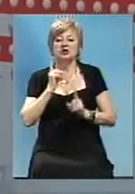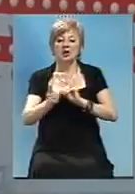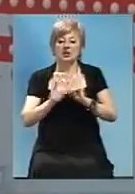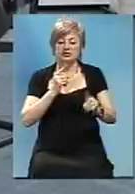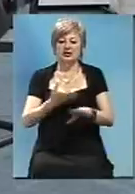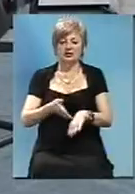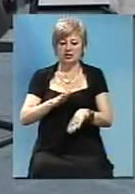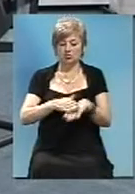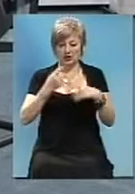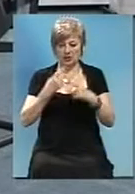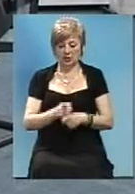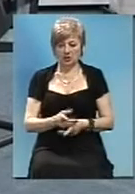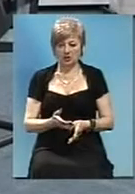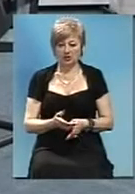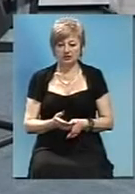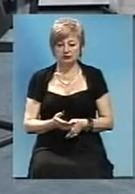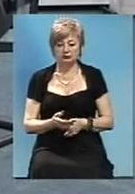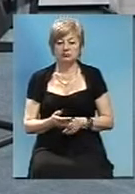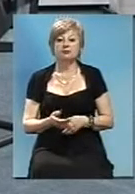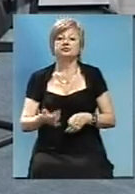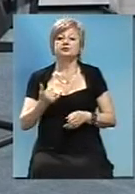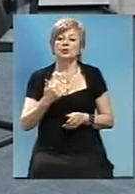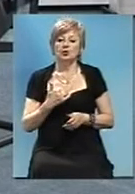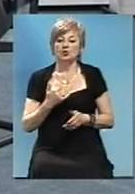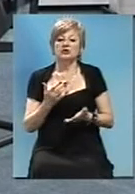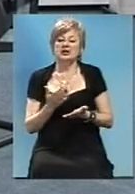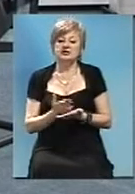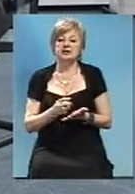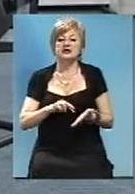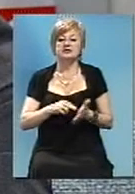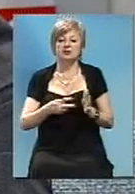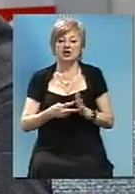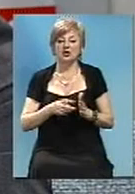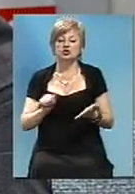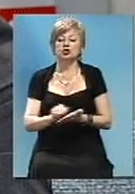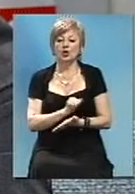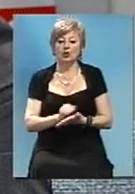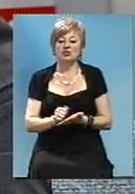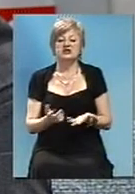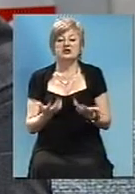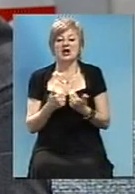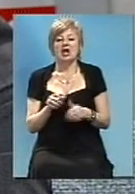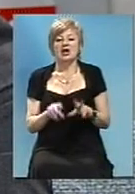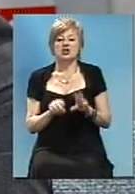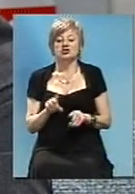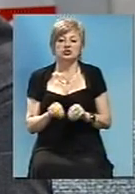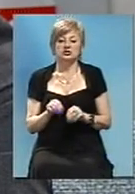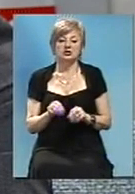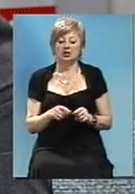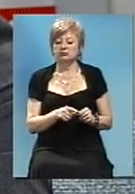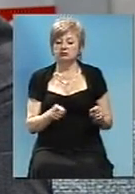техніка? Смотрите, у нас є проєкт на документацію, який розвитина на определені